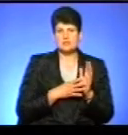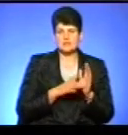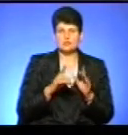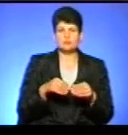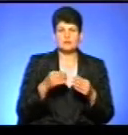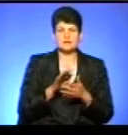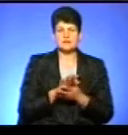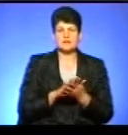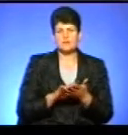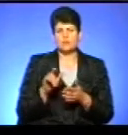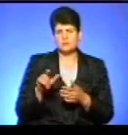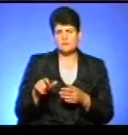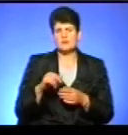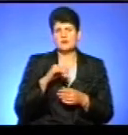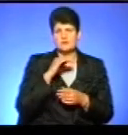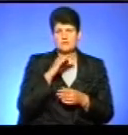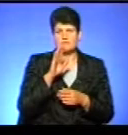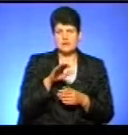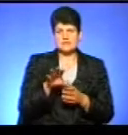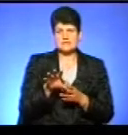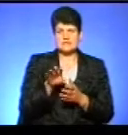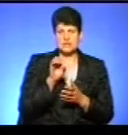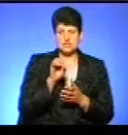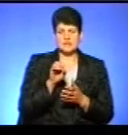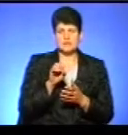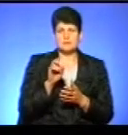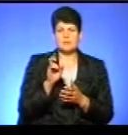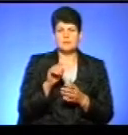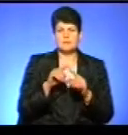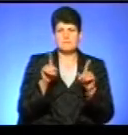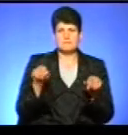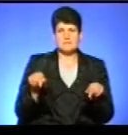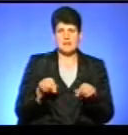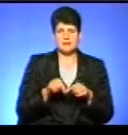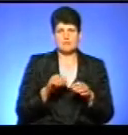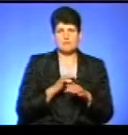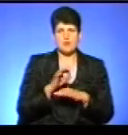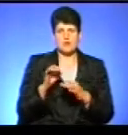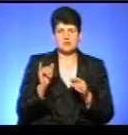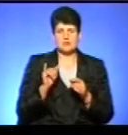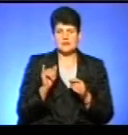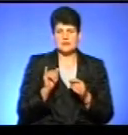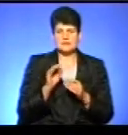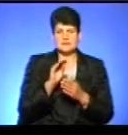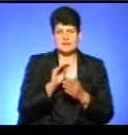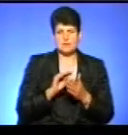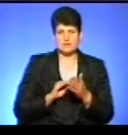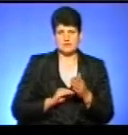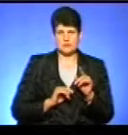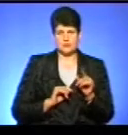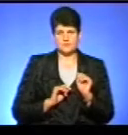заявку, людям достатньо лише скачати бланк проєкту і безпосередньо його заповнити.